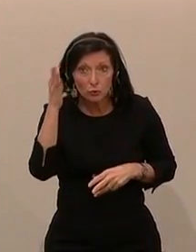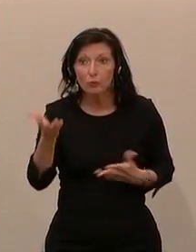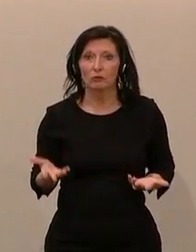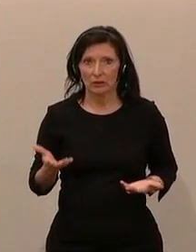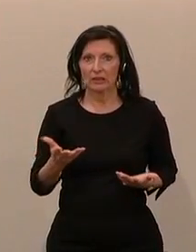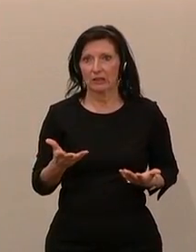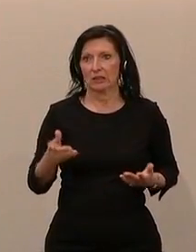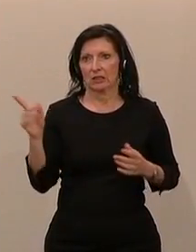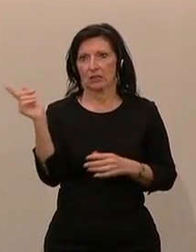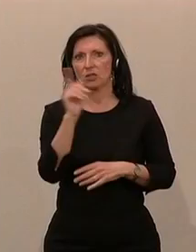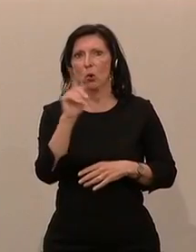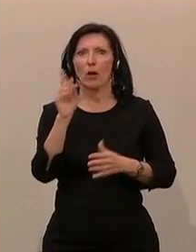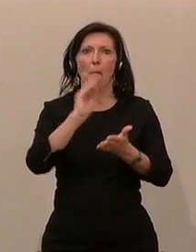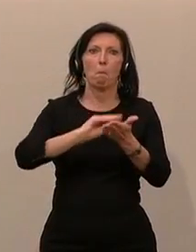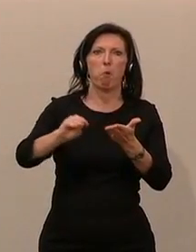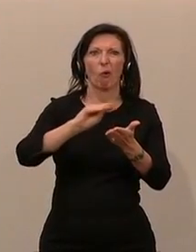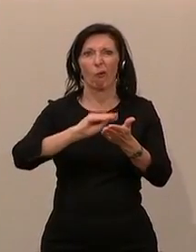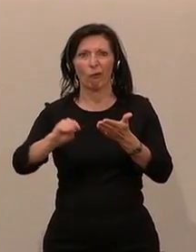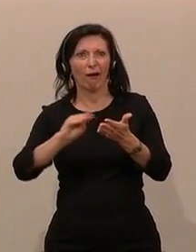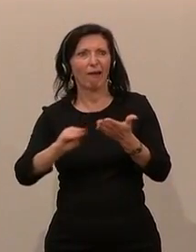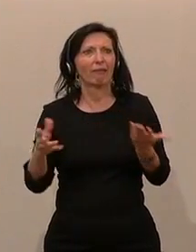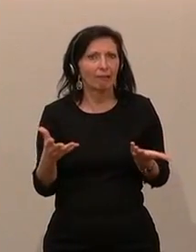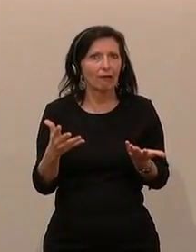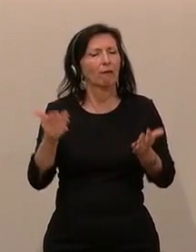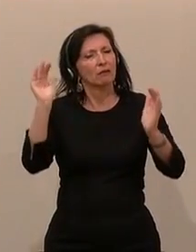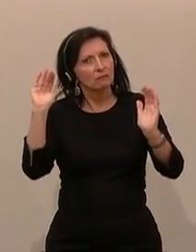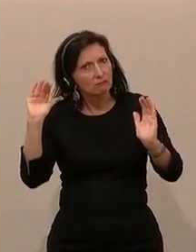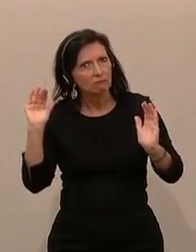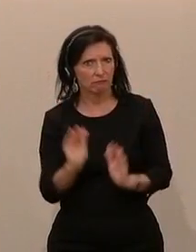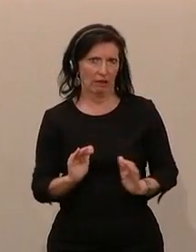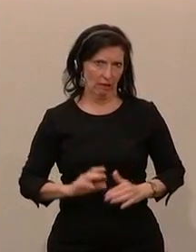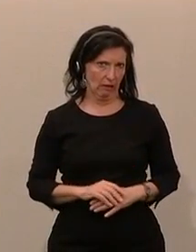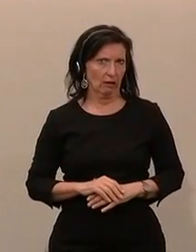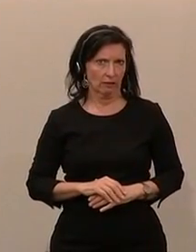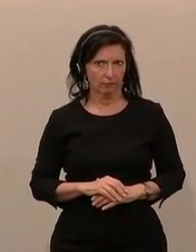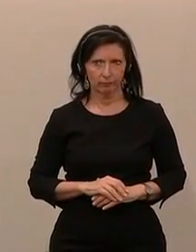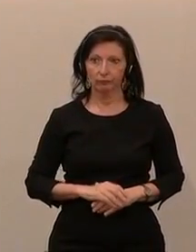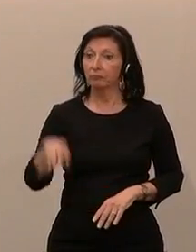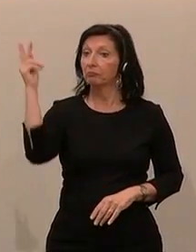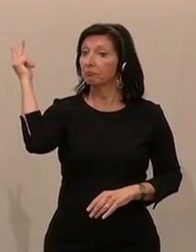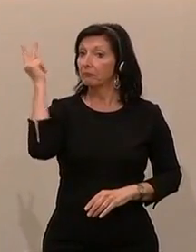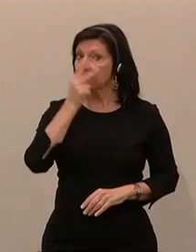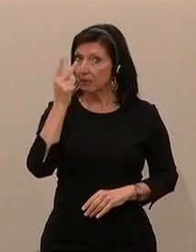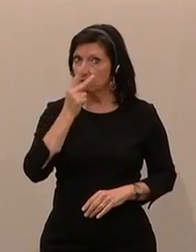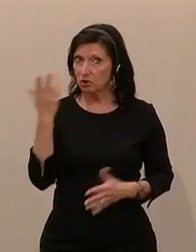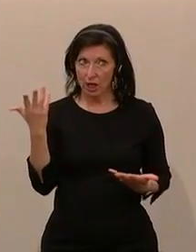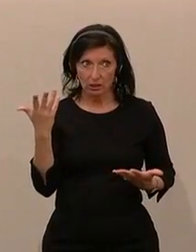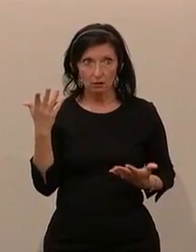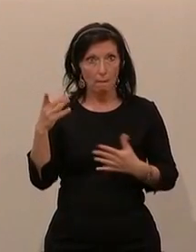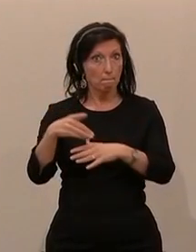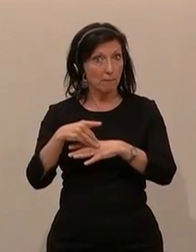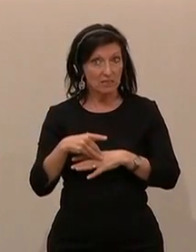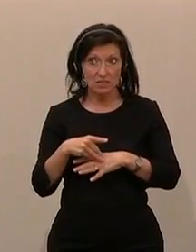Rückschritt in der massiven Bürokratie, die dieses Gesundheitssystem hat. Aber natürlich kann der Patient